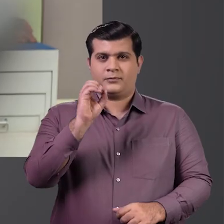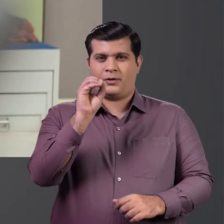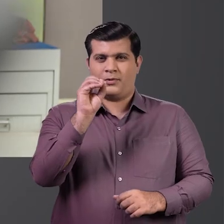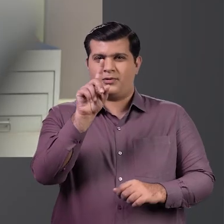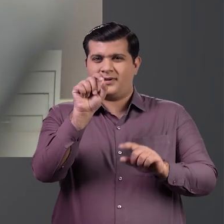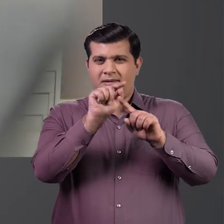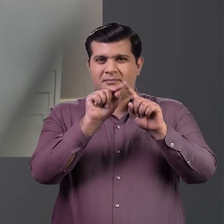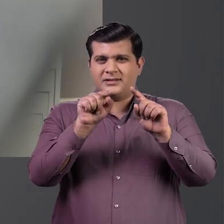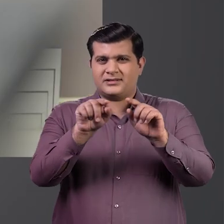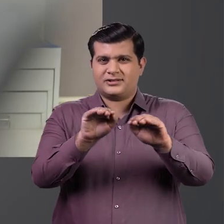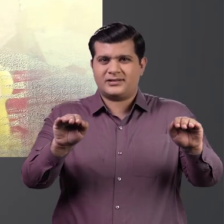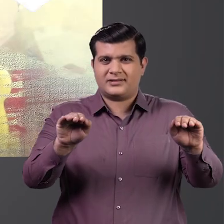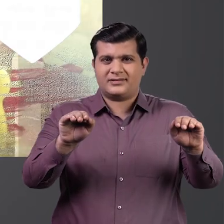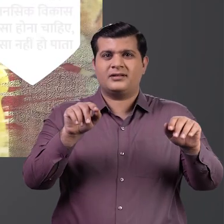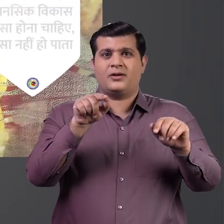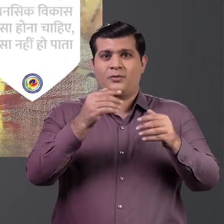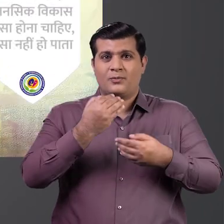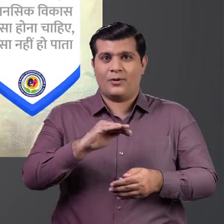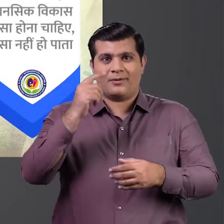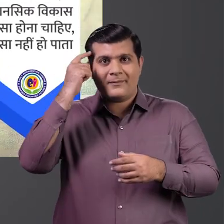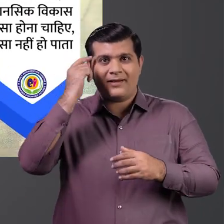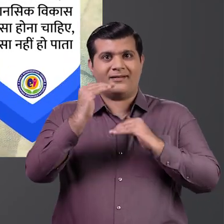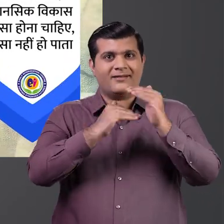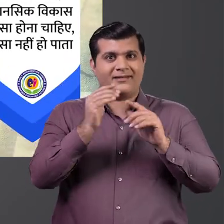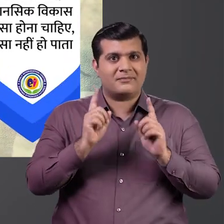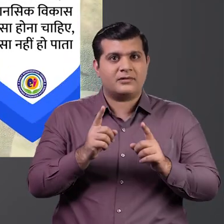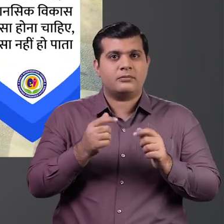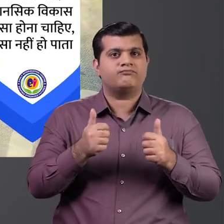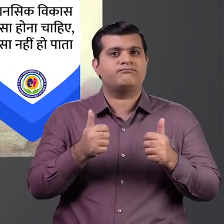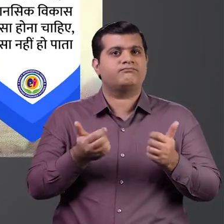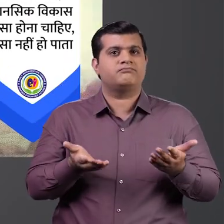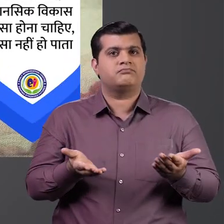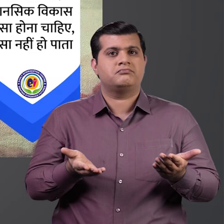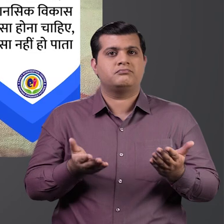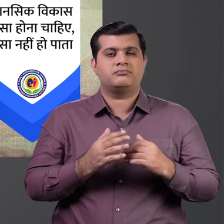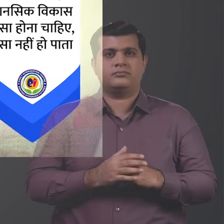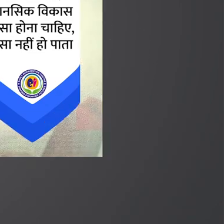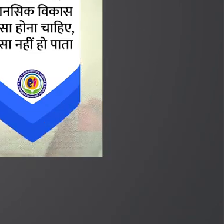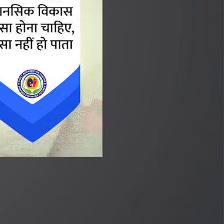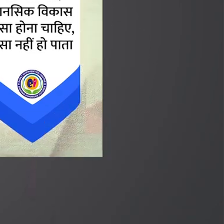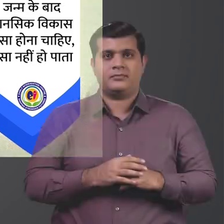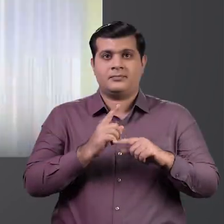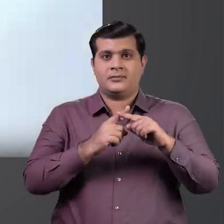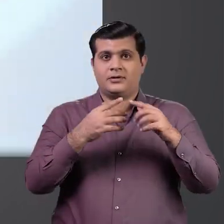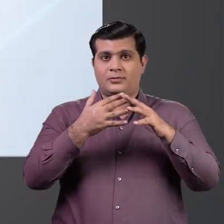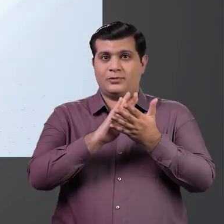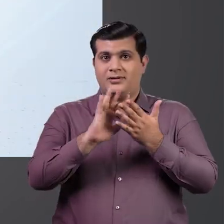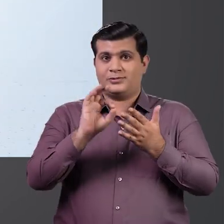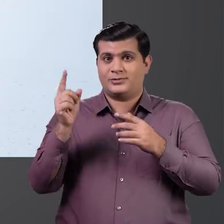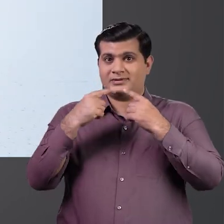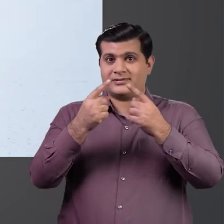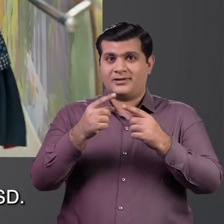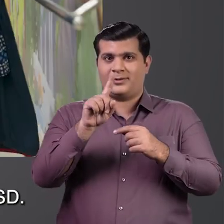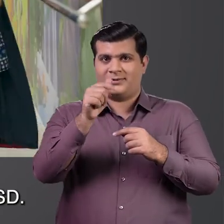लगभग 10 प्रतिशत बच्चों में जन्म के बाद मानसिक विकास जैसा होना चाहिए वैसा नहीं हो पाता है WHO